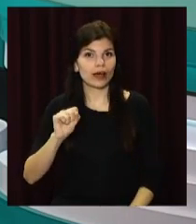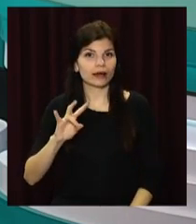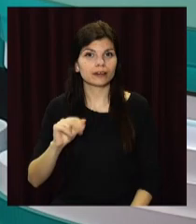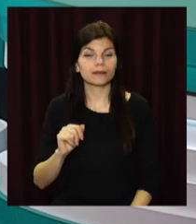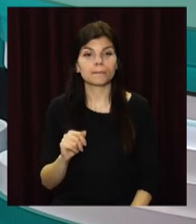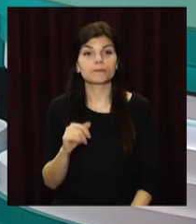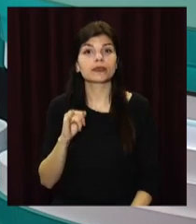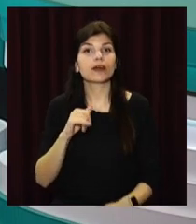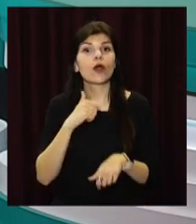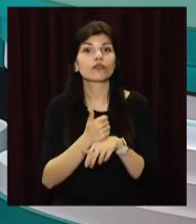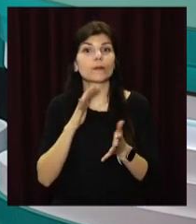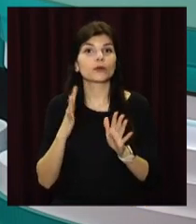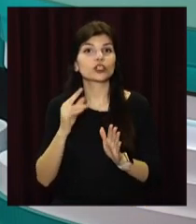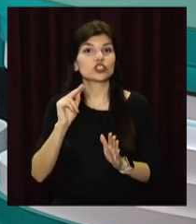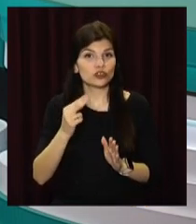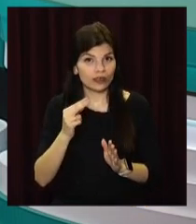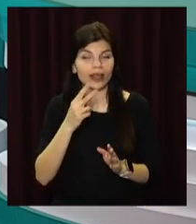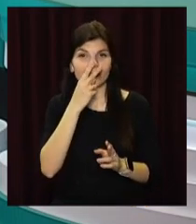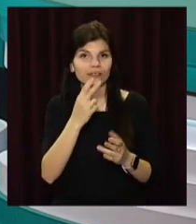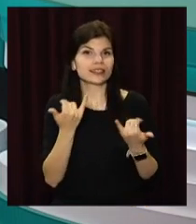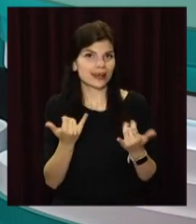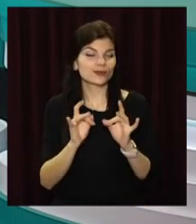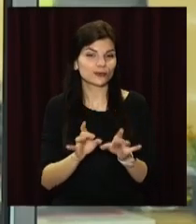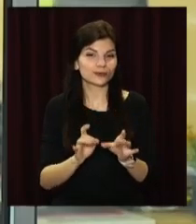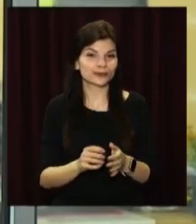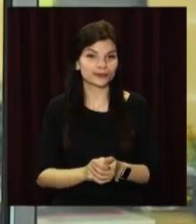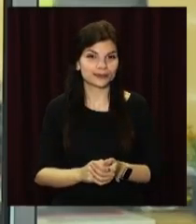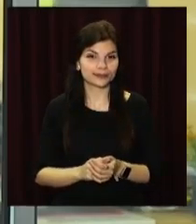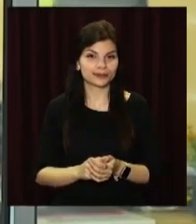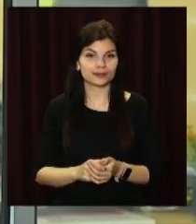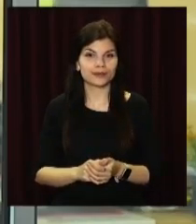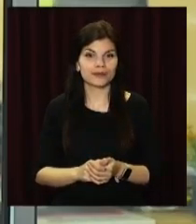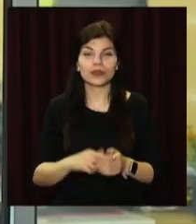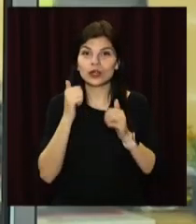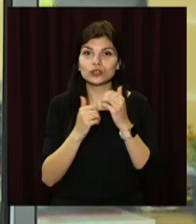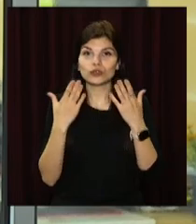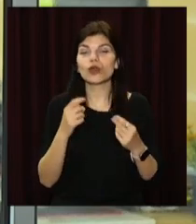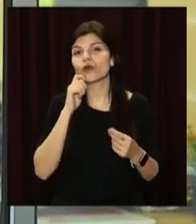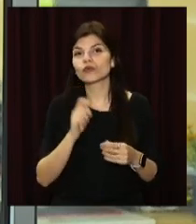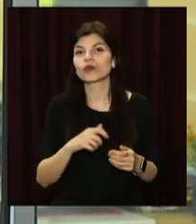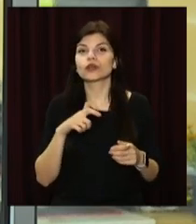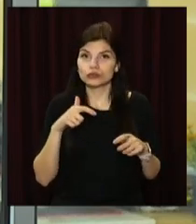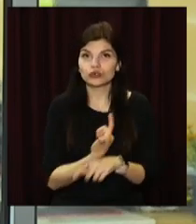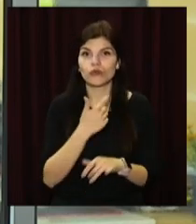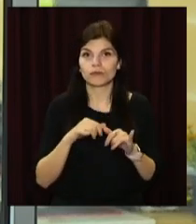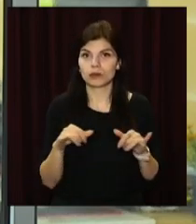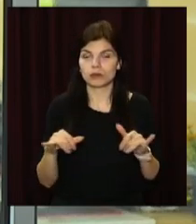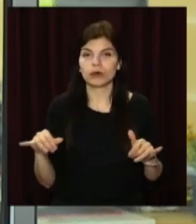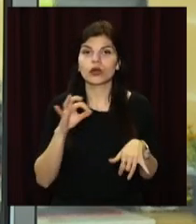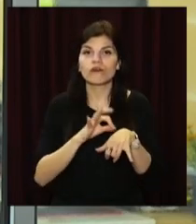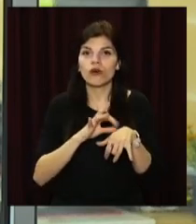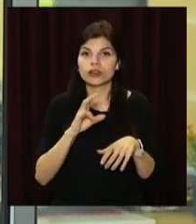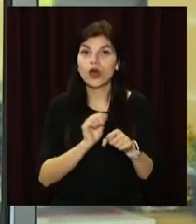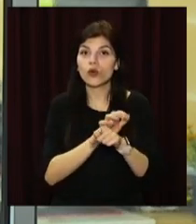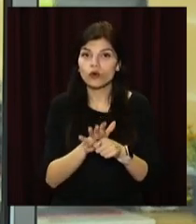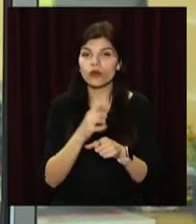Пуговкіна. І про головні події четверга – дивіться просто зараз. Щодня в Україні знову збільшується кількість нових захворілих